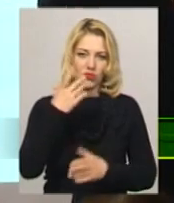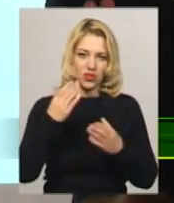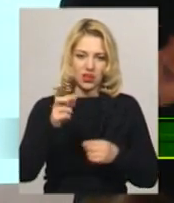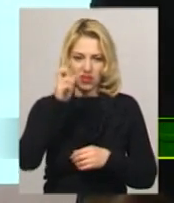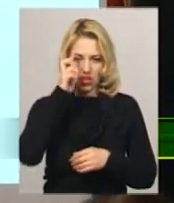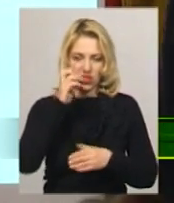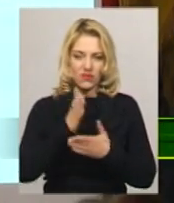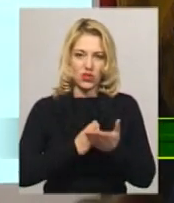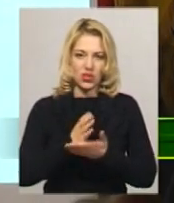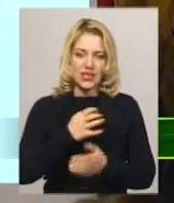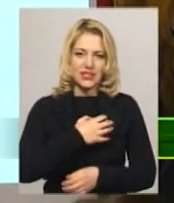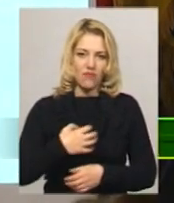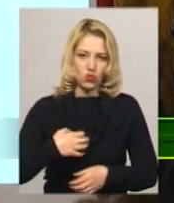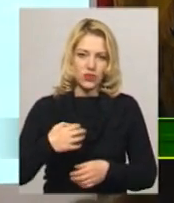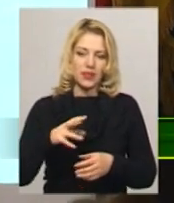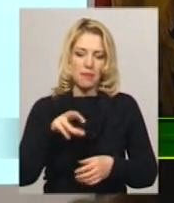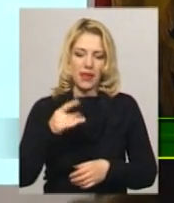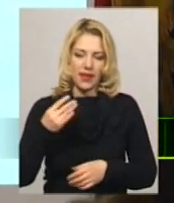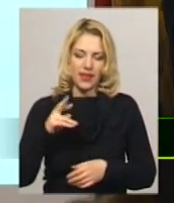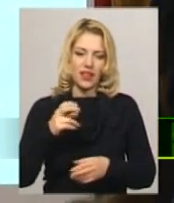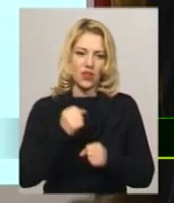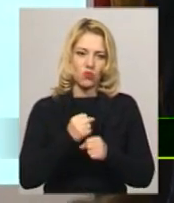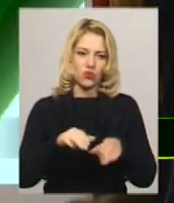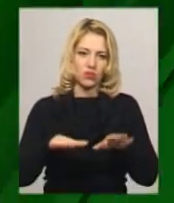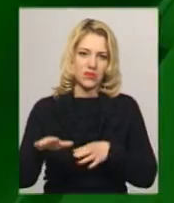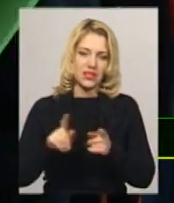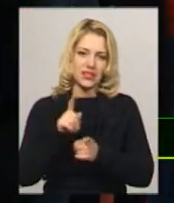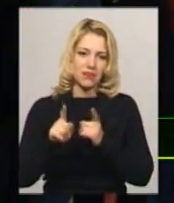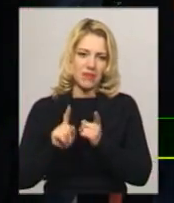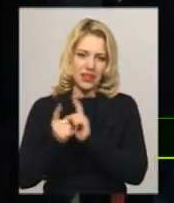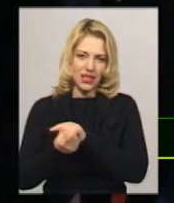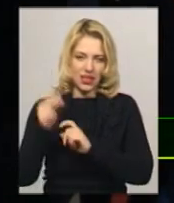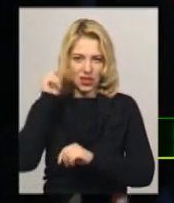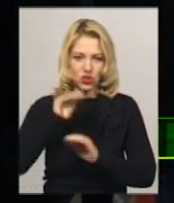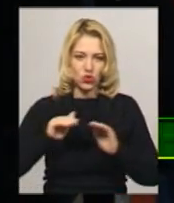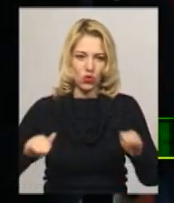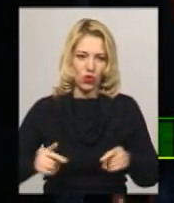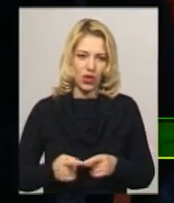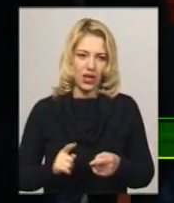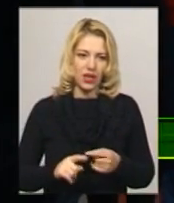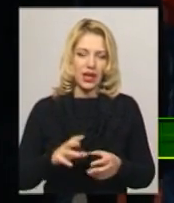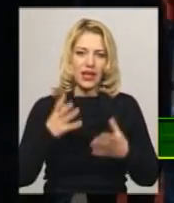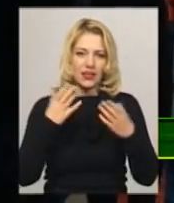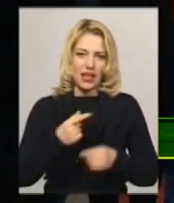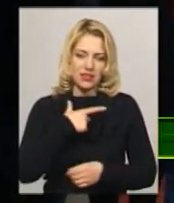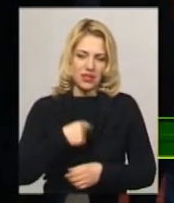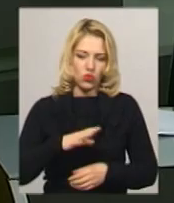державних службовців Славутської мерії на робочих місцях змінили школярі. День українського скаута відбувся у Хмельницькому.